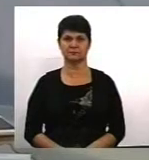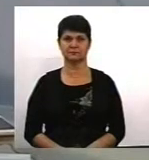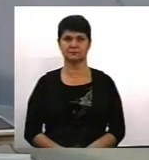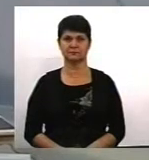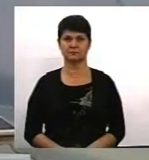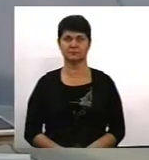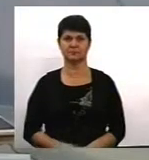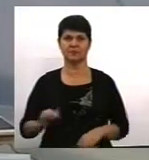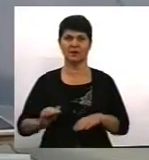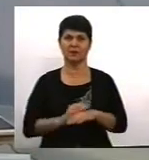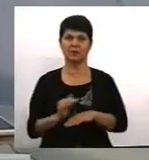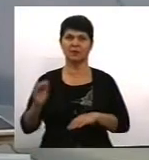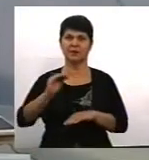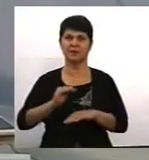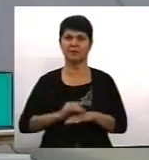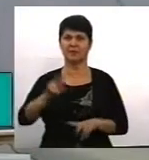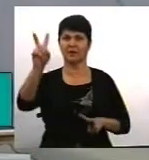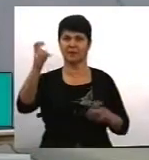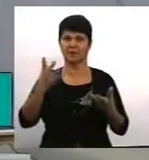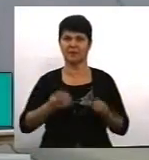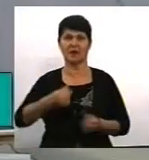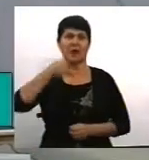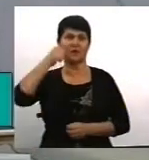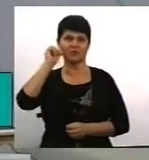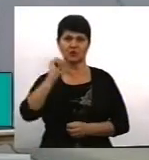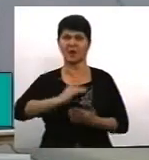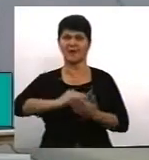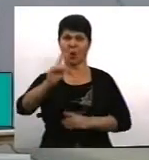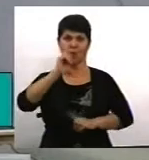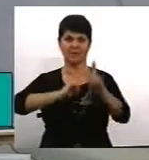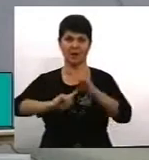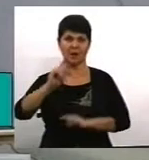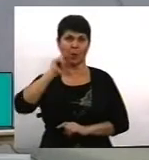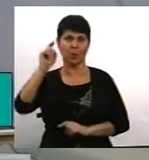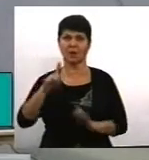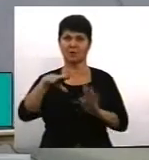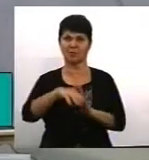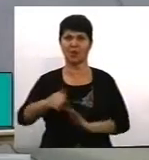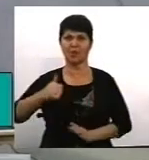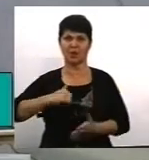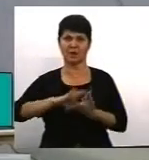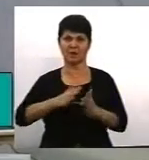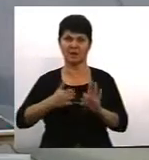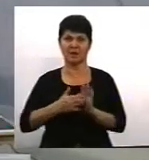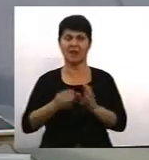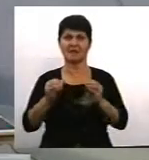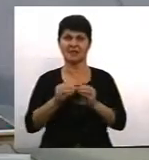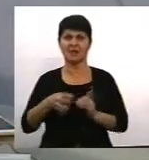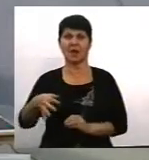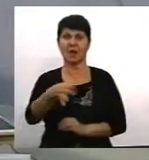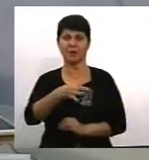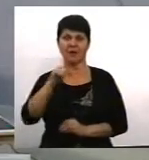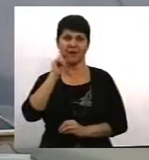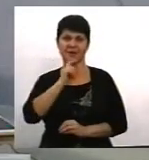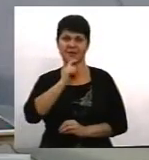Добрий вечір, ефірі тема дня. Вчора Верховна Рада України запровадила воєнний стан у 10 областях. Вінницька